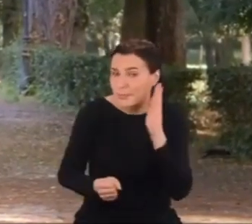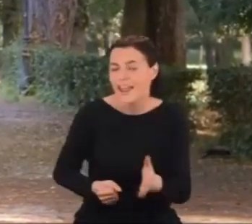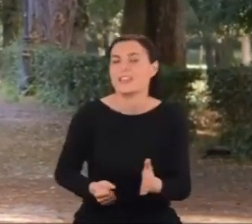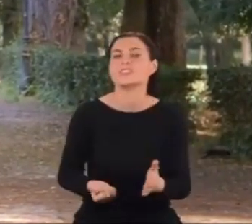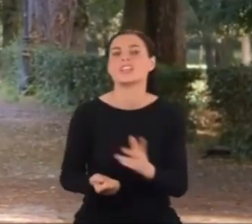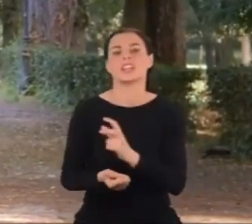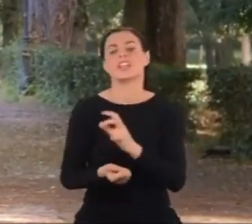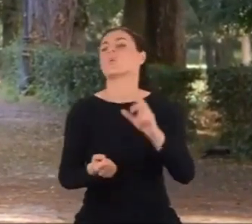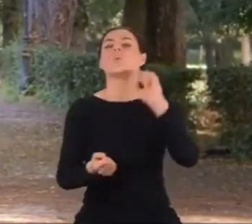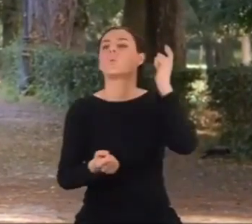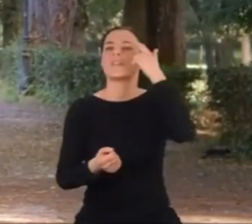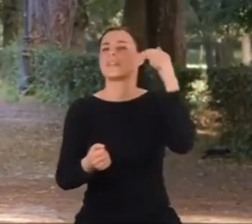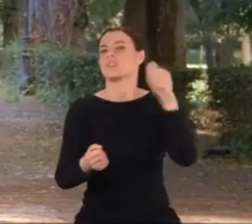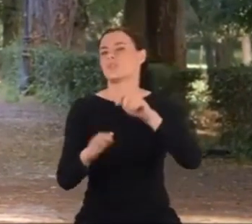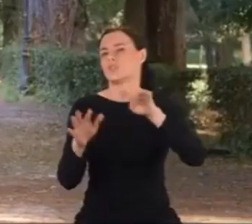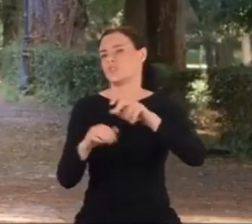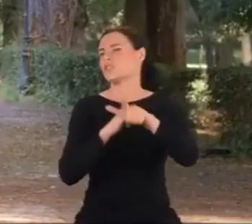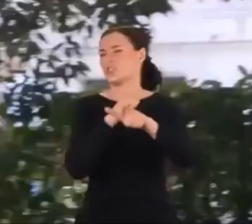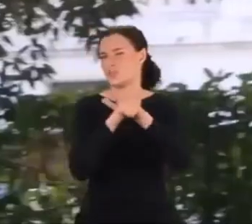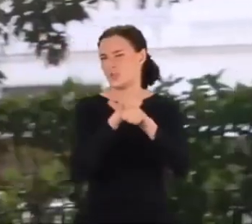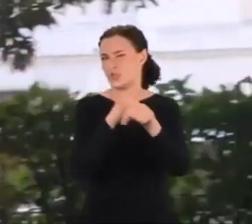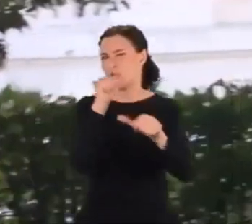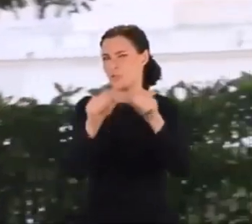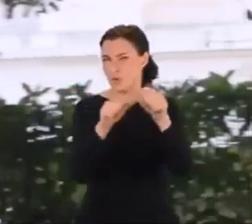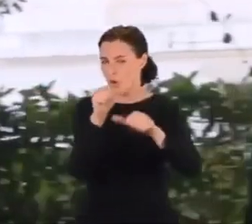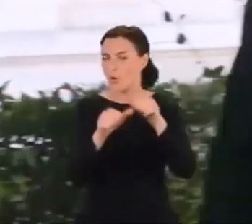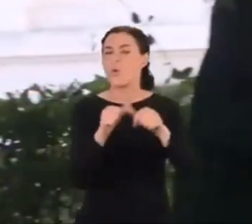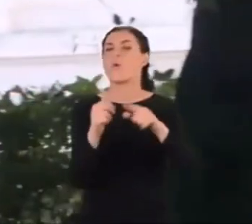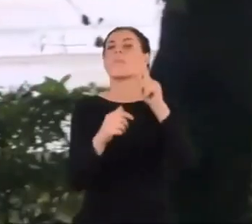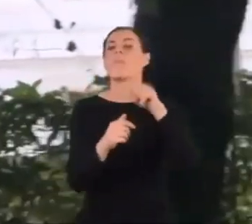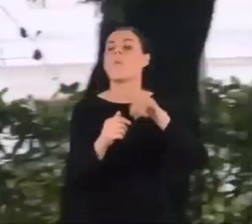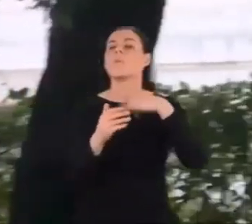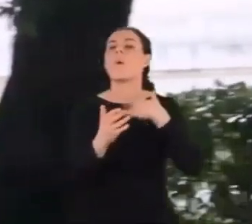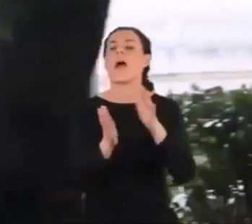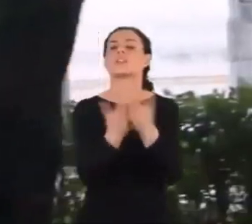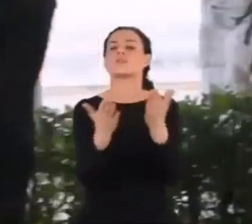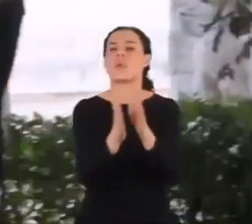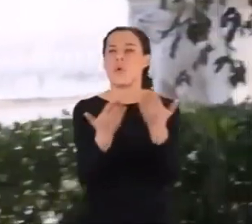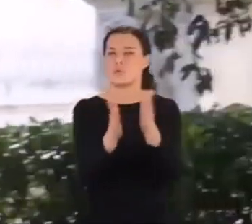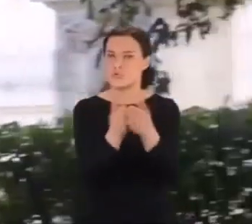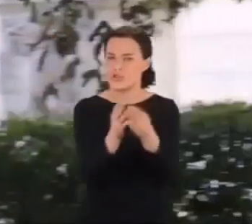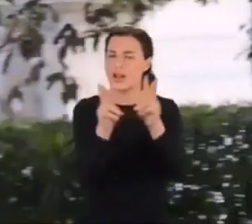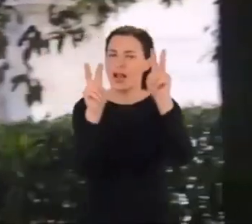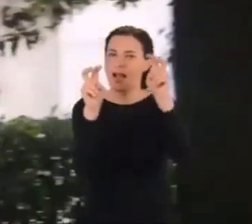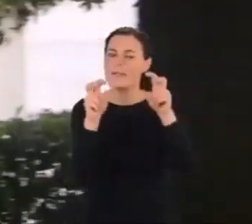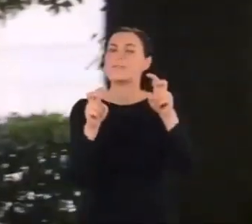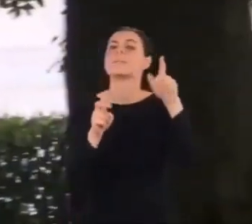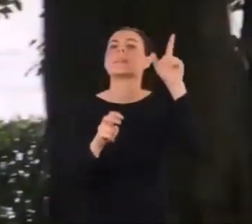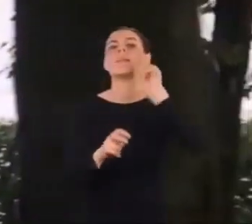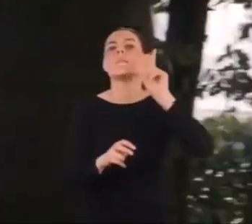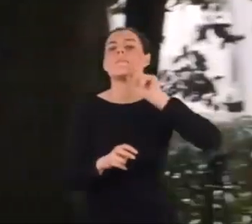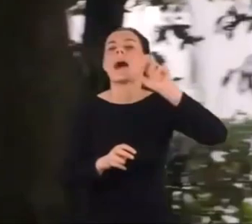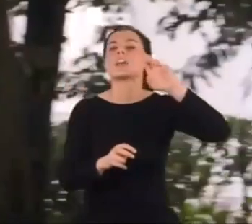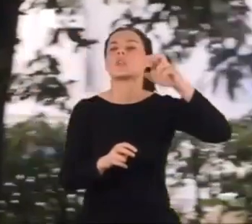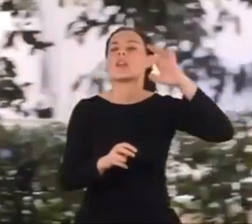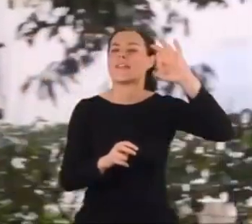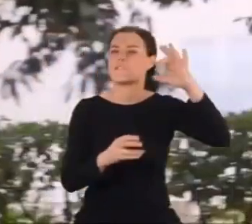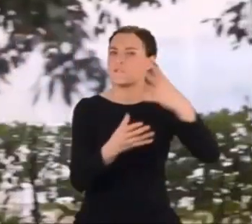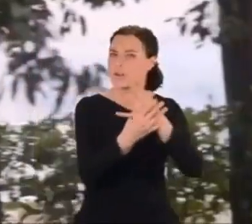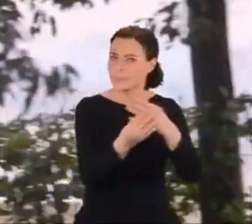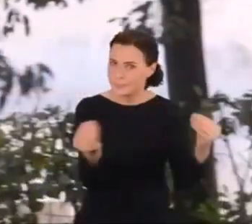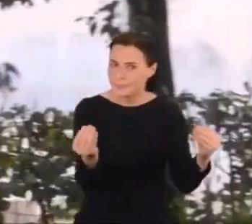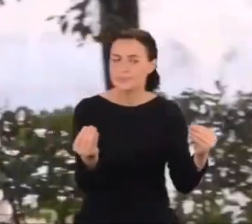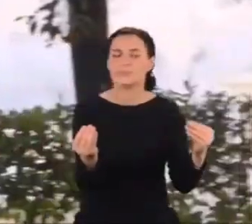Zwłaszcza w latach 70., kiedy Leonardo Shasha wydał książkę Zaginięcie Majorana, w której sugerował, że